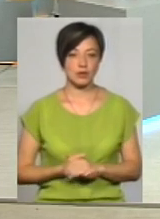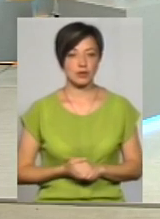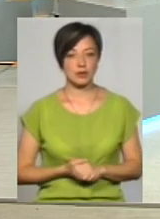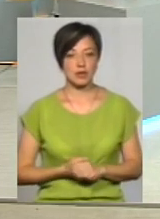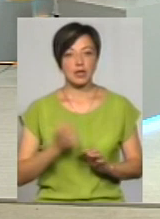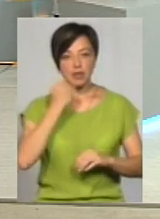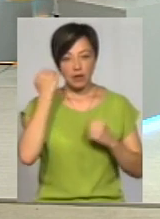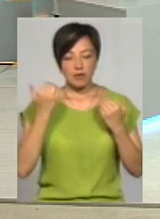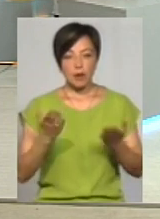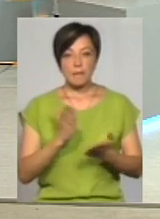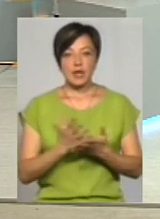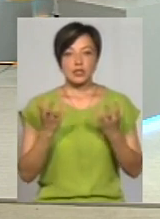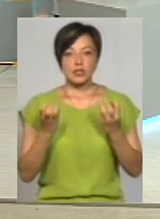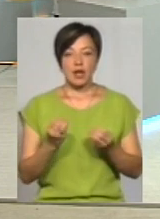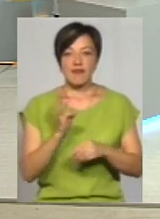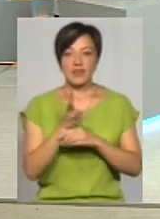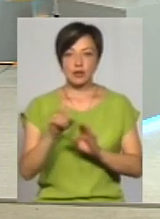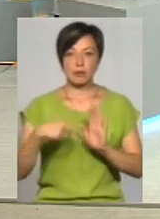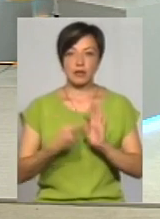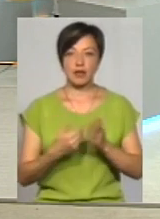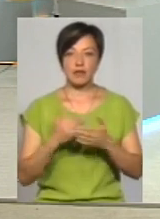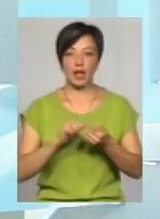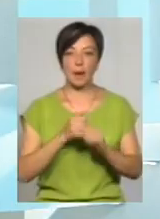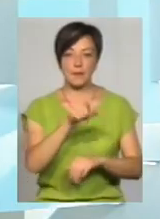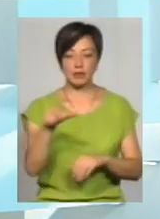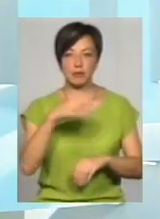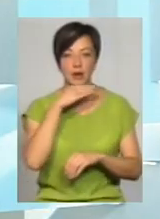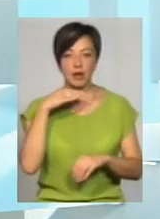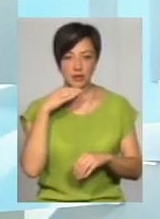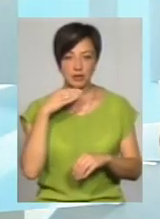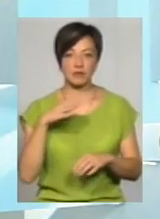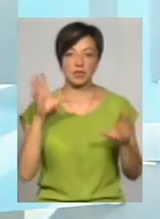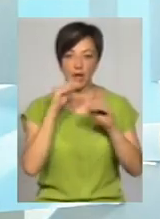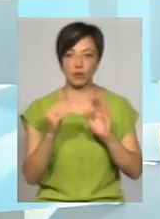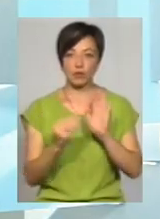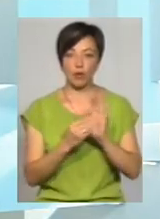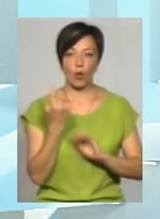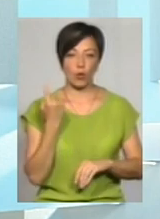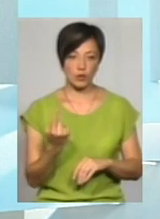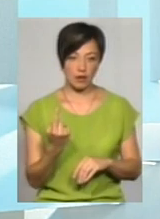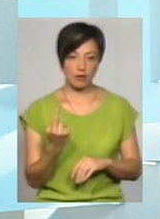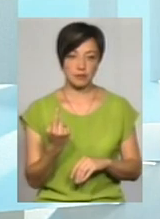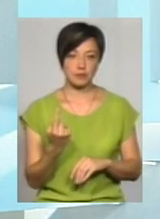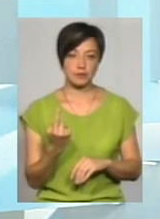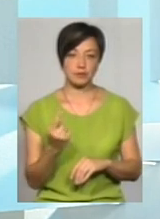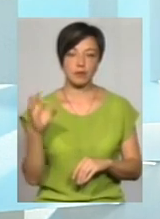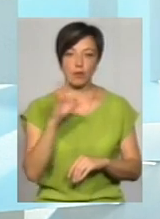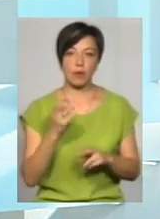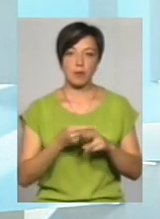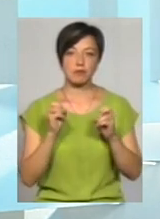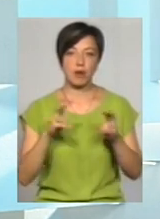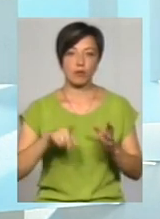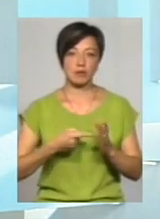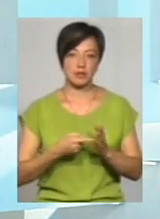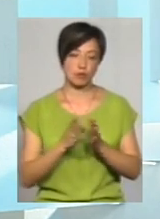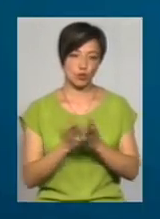Дякую. І маємо ще відео запитання від кам'янчан. Їх чимало поставимо, встигаємо ставити лише одне. Про безпеку